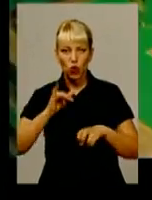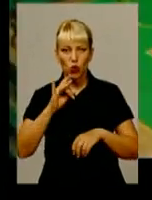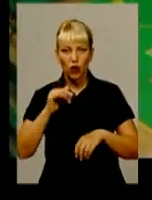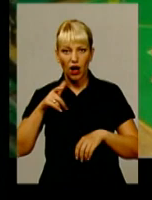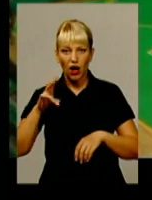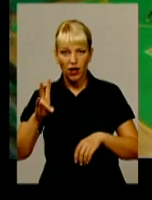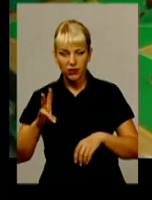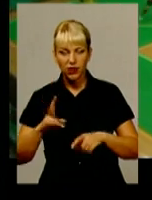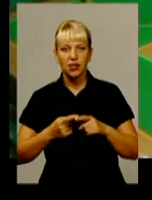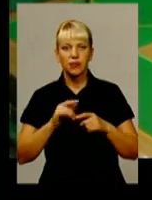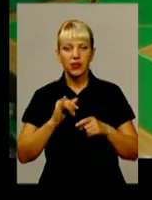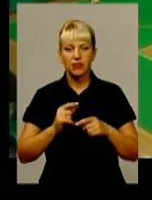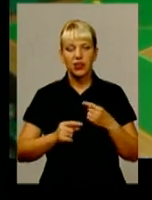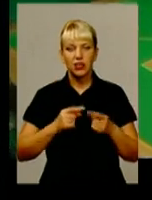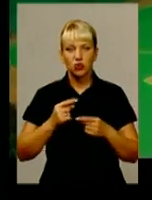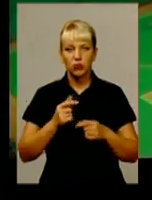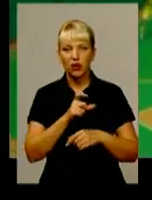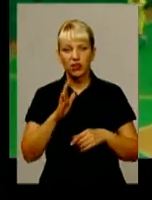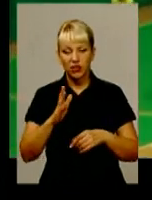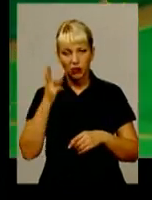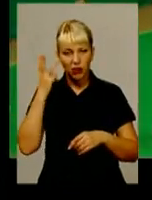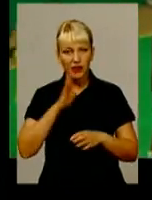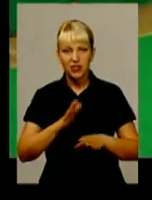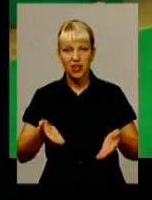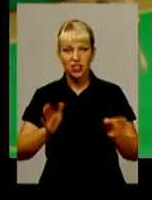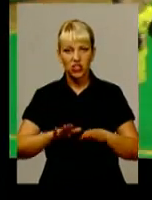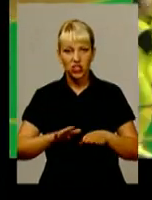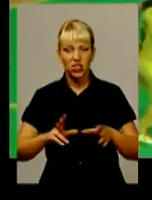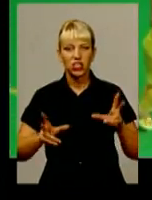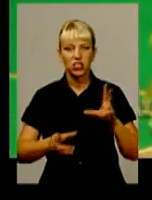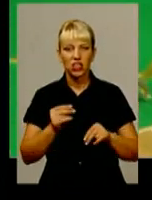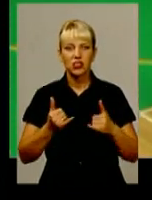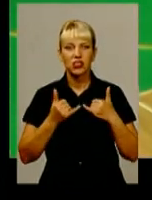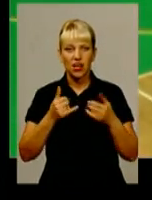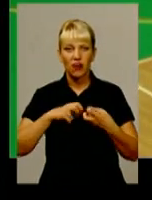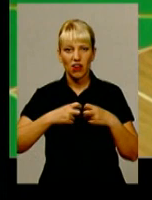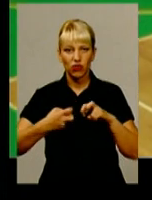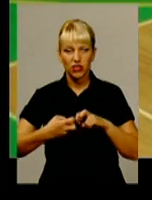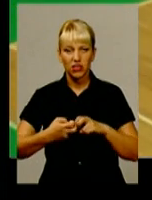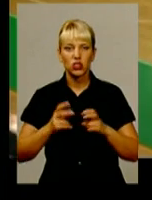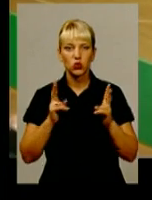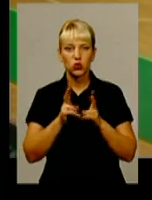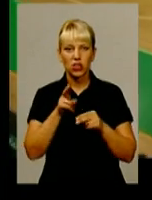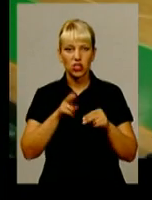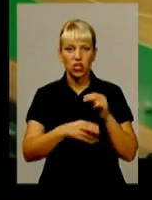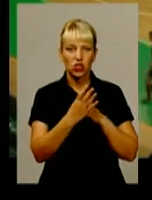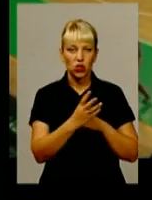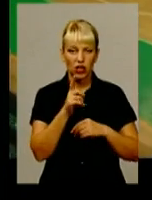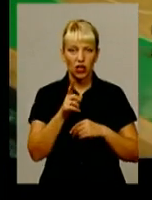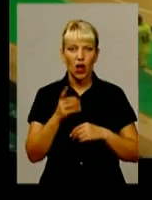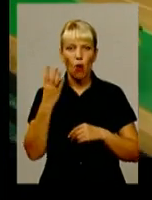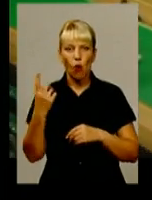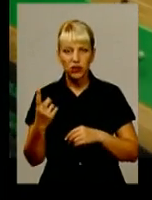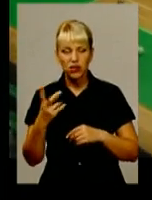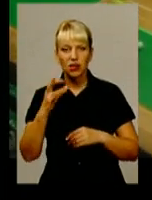них останнім. У наступні хвилини хмельничани не залишили шансів Івано-Франківця. Зустріч закінчилася з рахунком 4-1 на користь нашої команди.